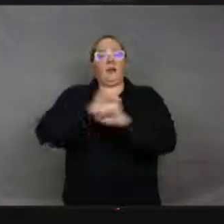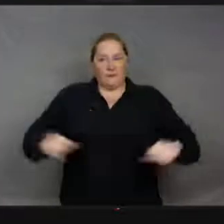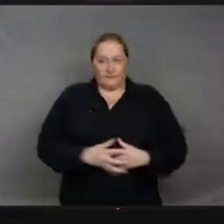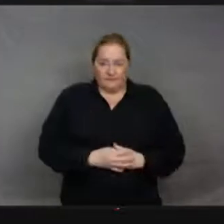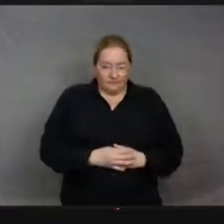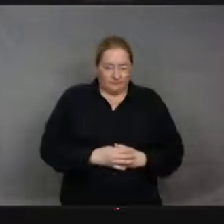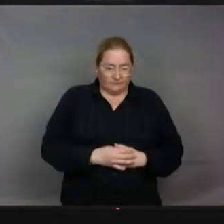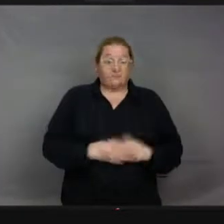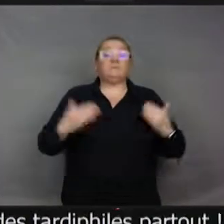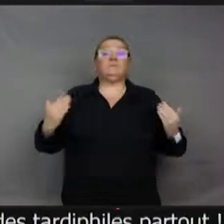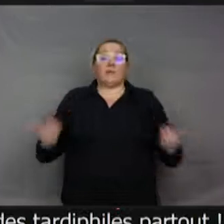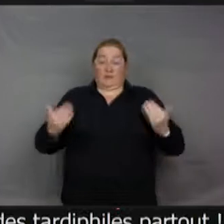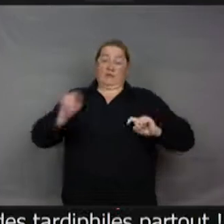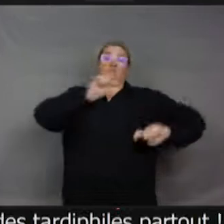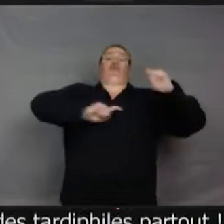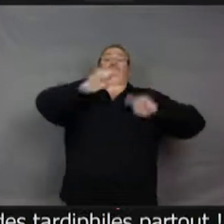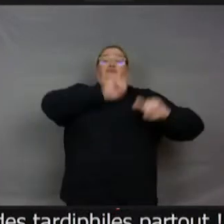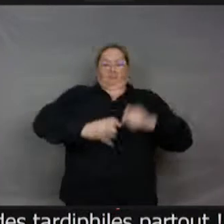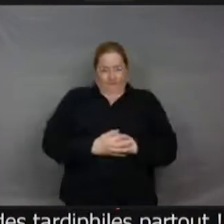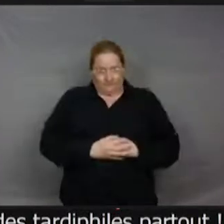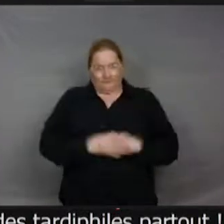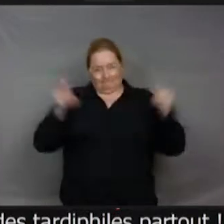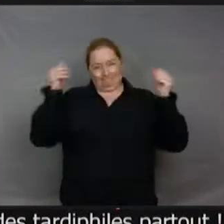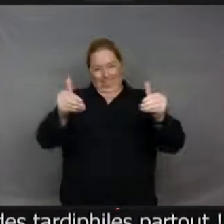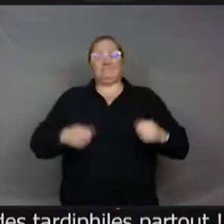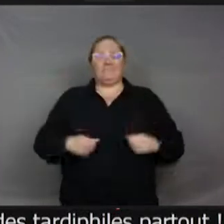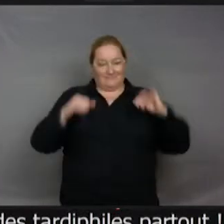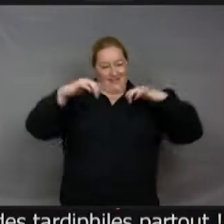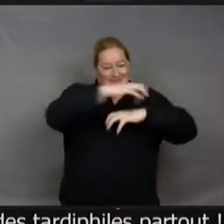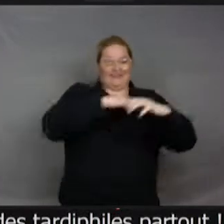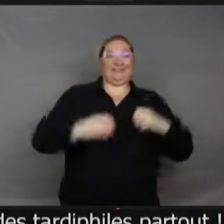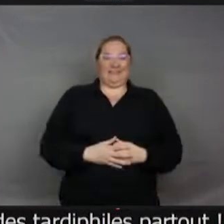Bon, alors, revenons parce que je pense pas que le tardigrade soit très important pour la pollinisation.